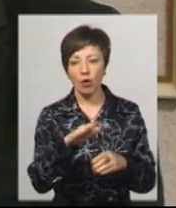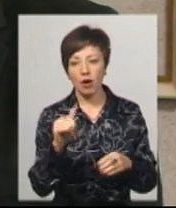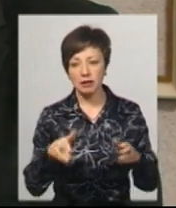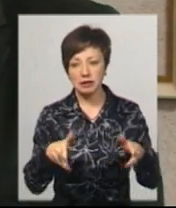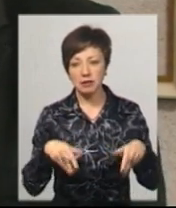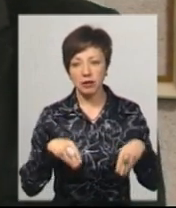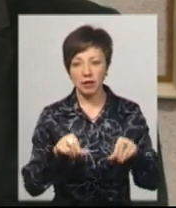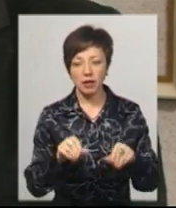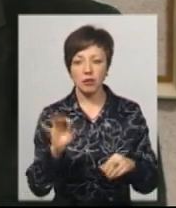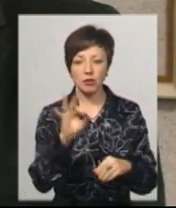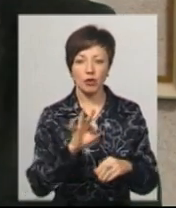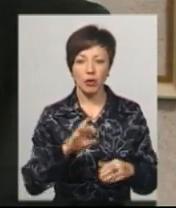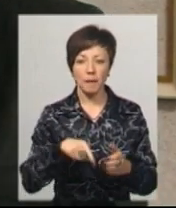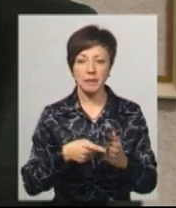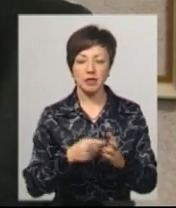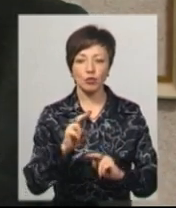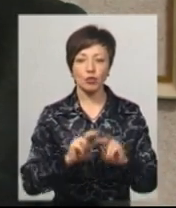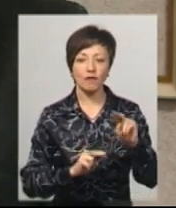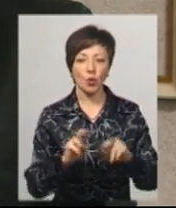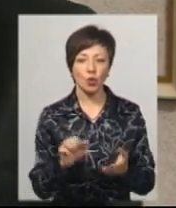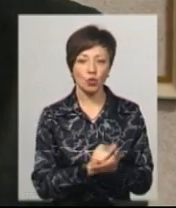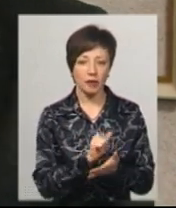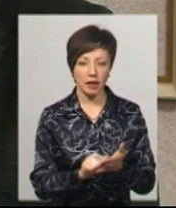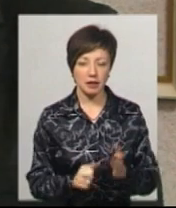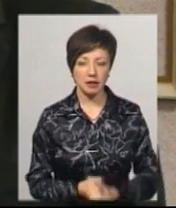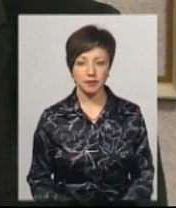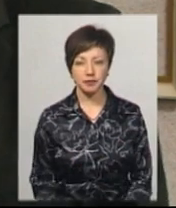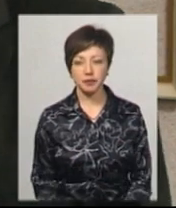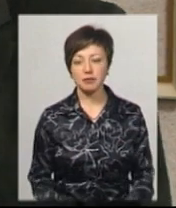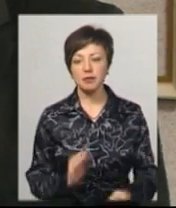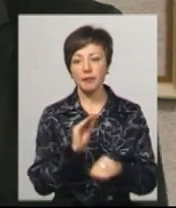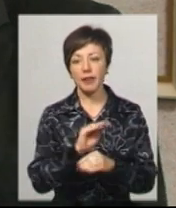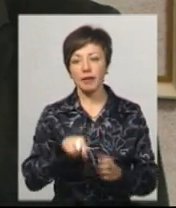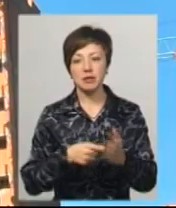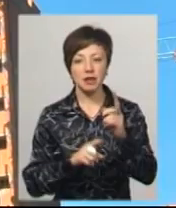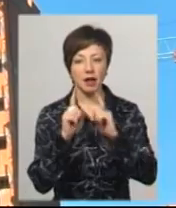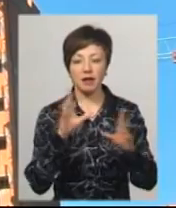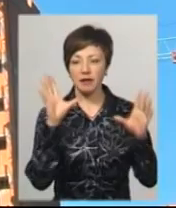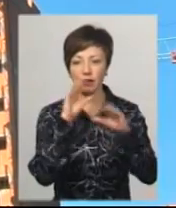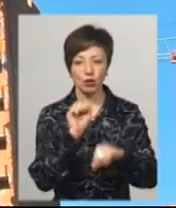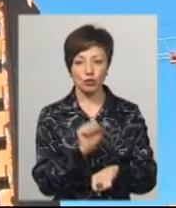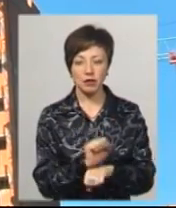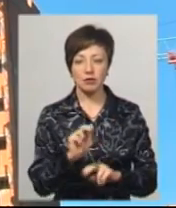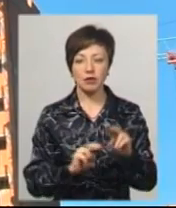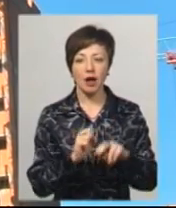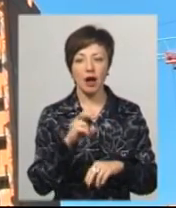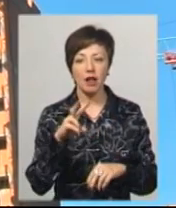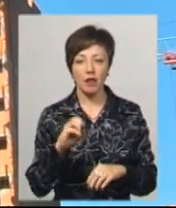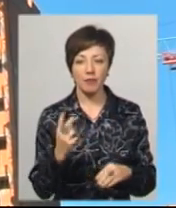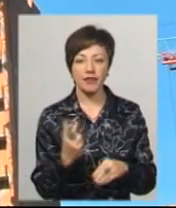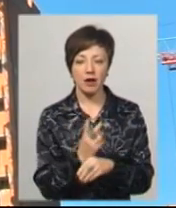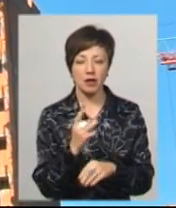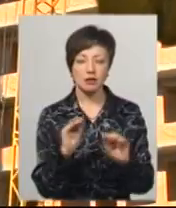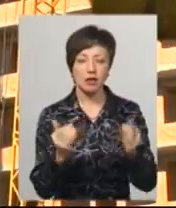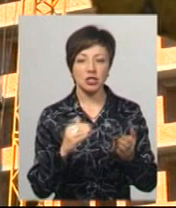земельної ділянки, і стосовно містобудівної документації. Андрій Бондаренко додає, міській раді не вдалося зупинити будівництво, проте буде вдвічі менше